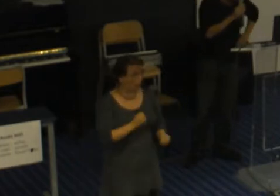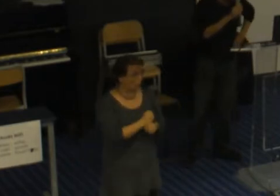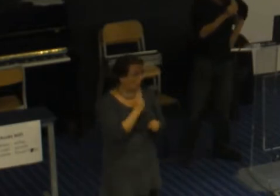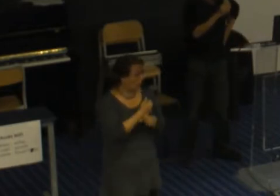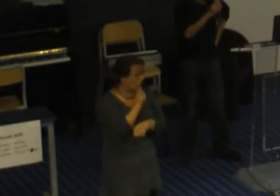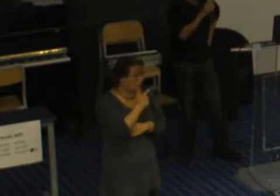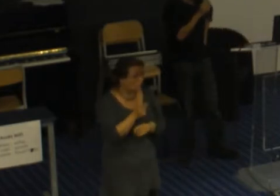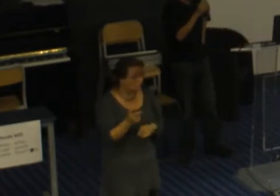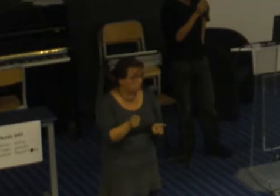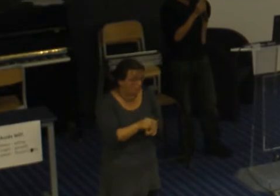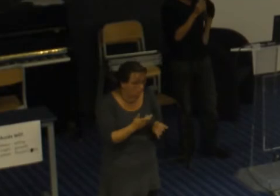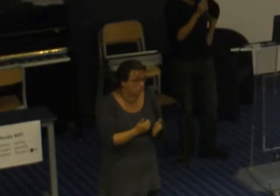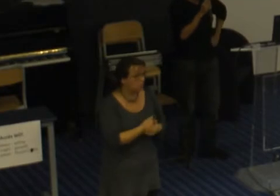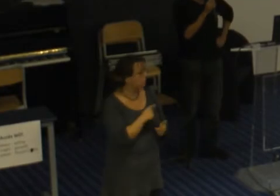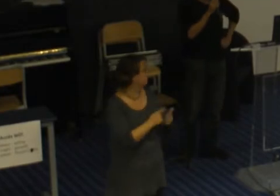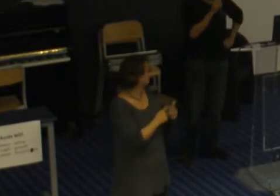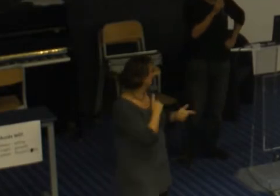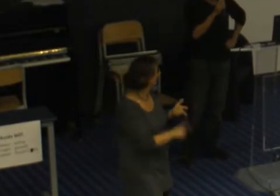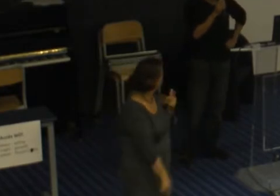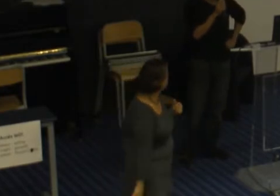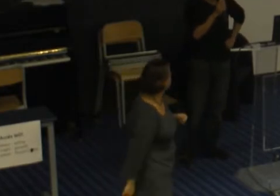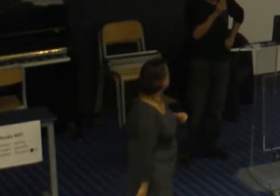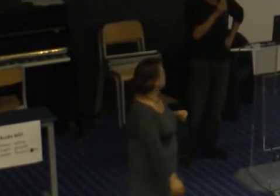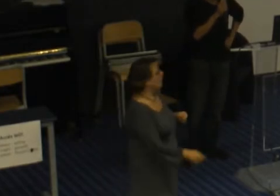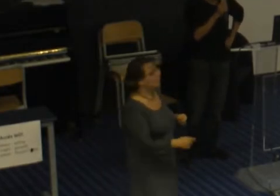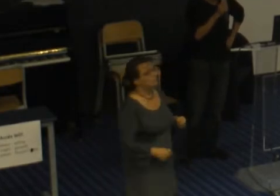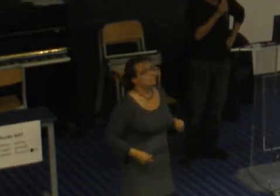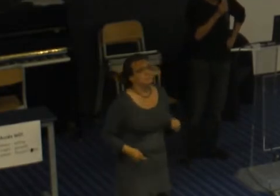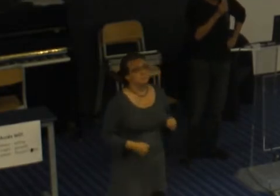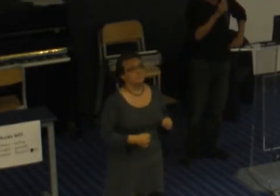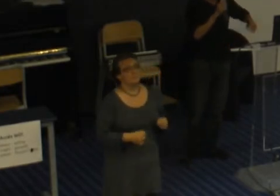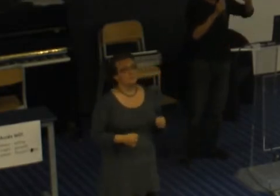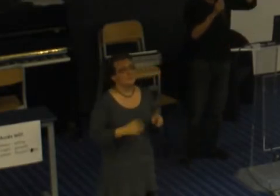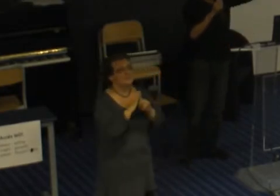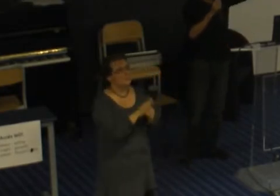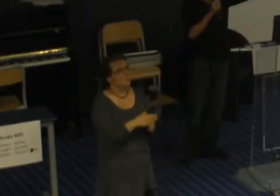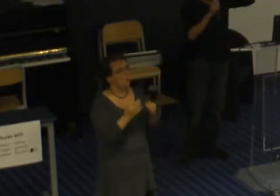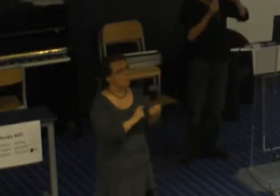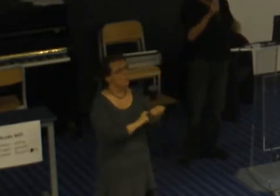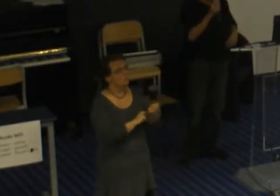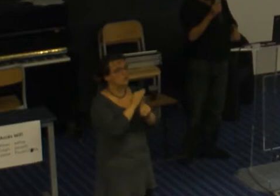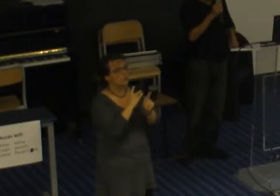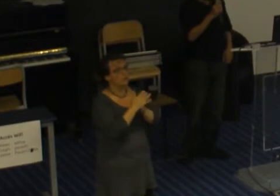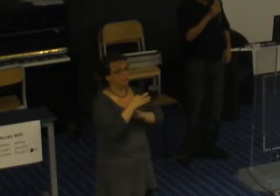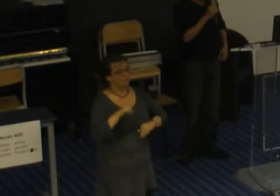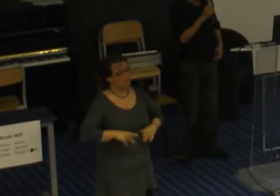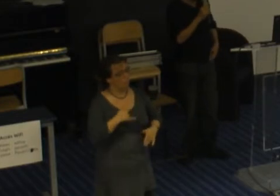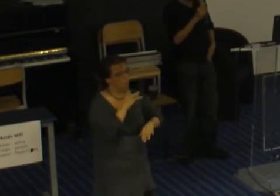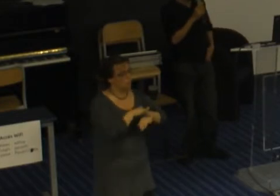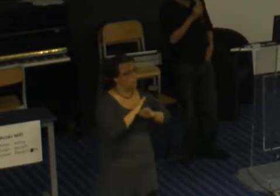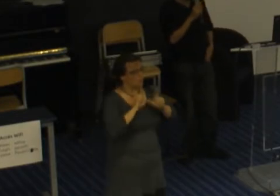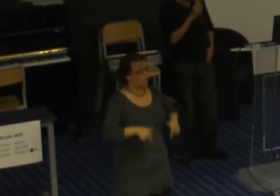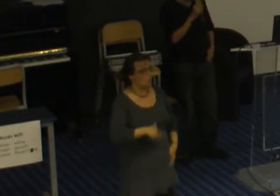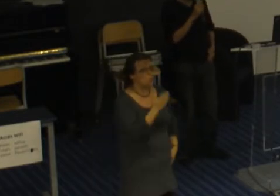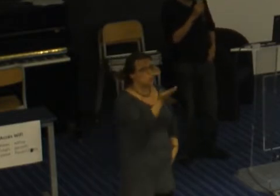Il y a aussi le déterminisme social. Alors là, c'est plus insidieux. J'ai été dans des écoles assez huppées et j'ai pu